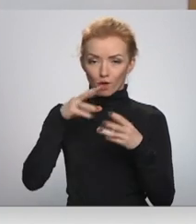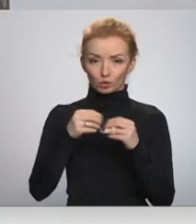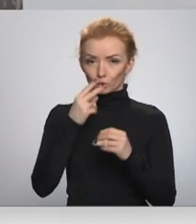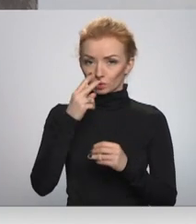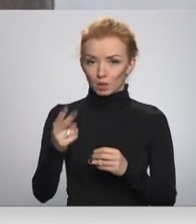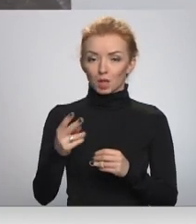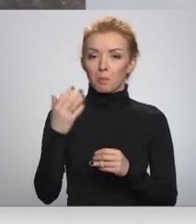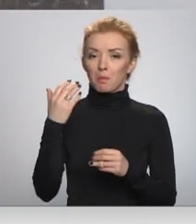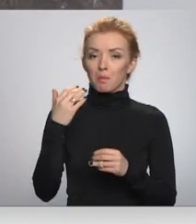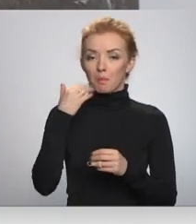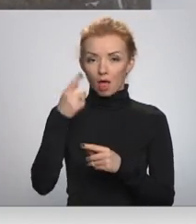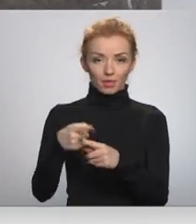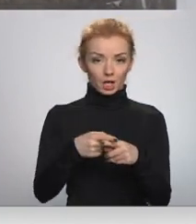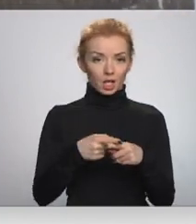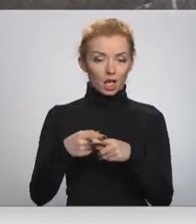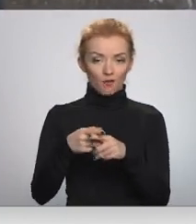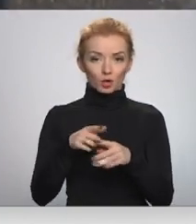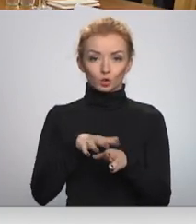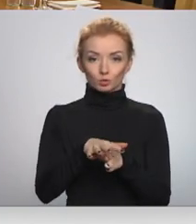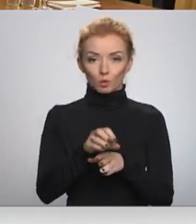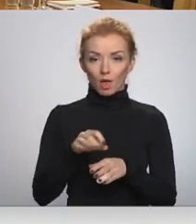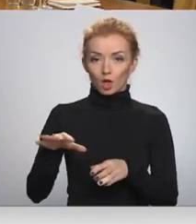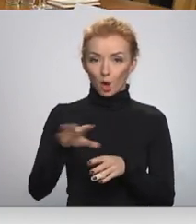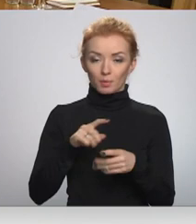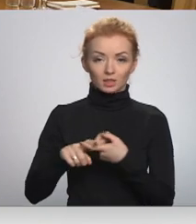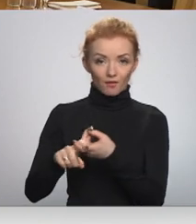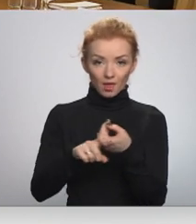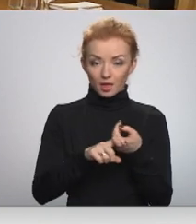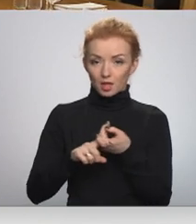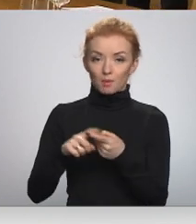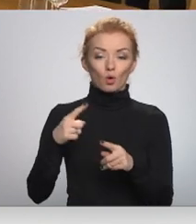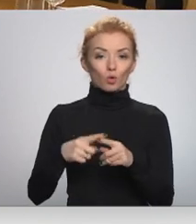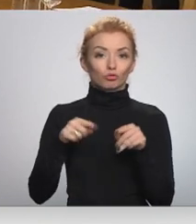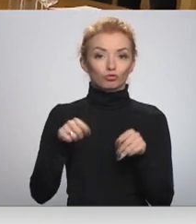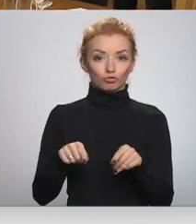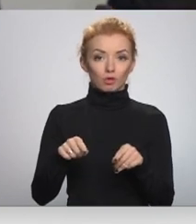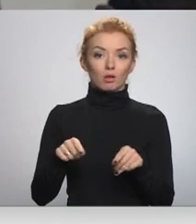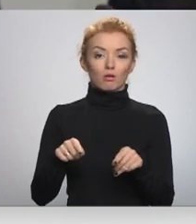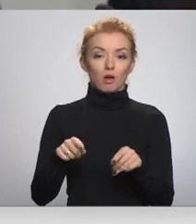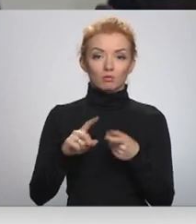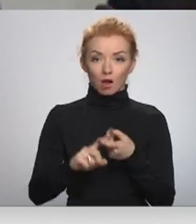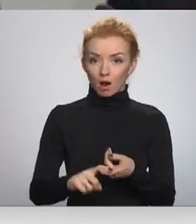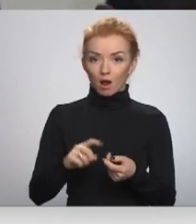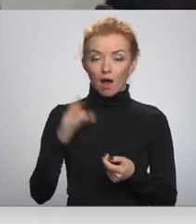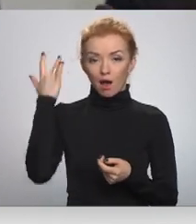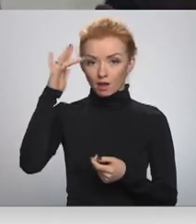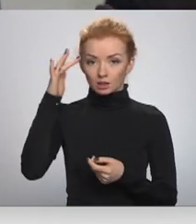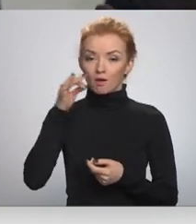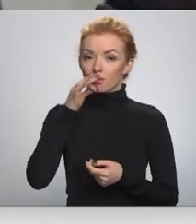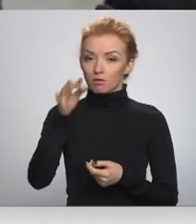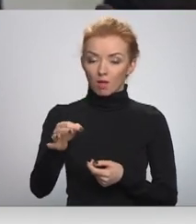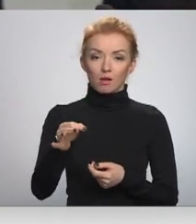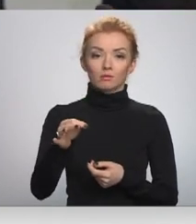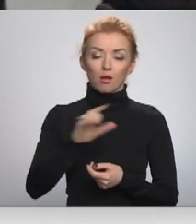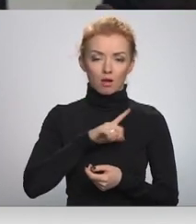Baltkrievijas izvērstajam, hibrīdu uzbrukumam Eiropas Savīnības drobežām. Šajā sakarā ASV Latvijai pauda savu